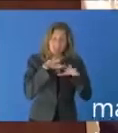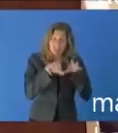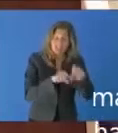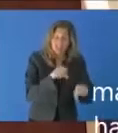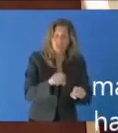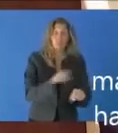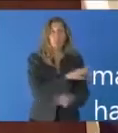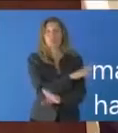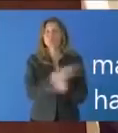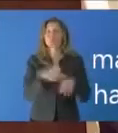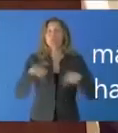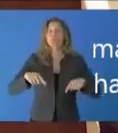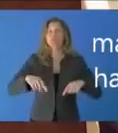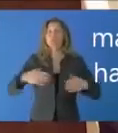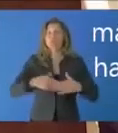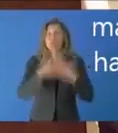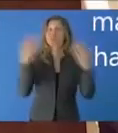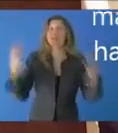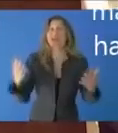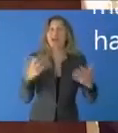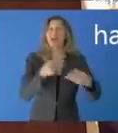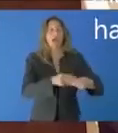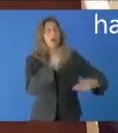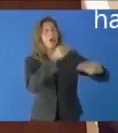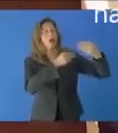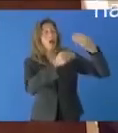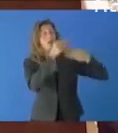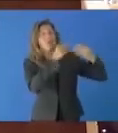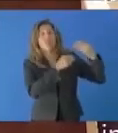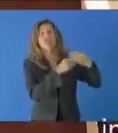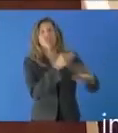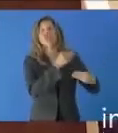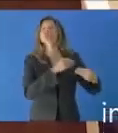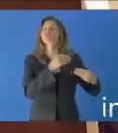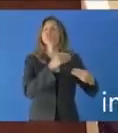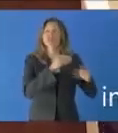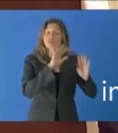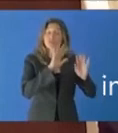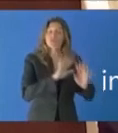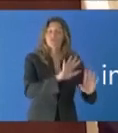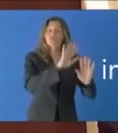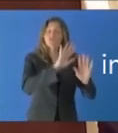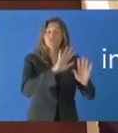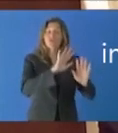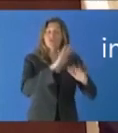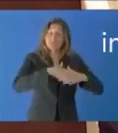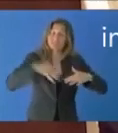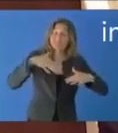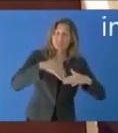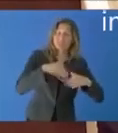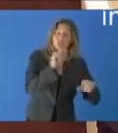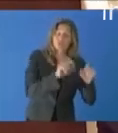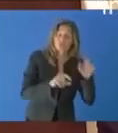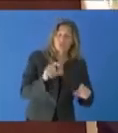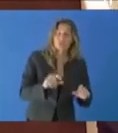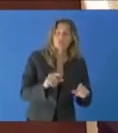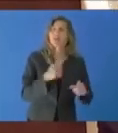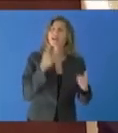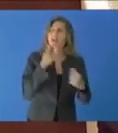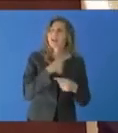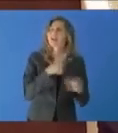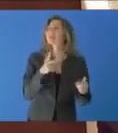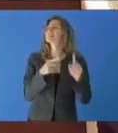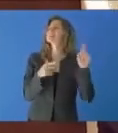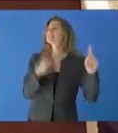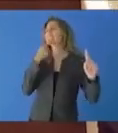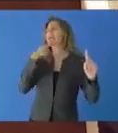victimes, poursuivant la destruction jusqu'à ce jour du patrimoine des civilisations autochtones plurimillénaires et prétendant à qui veut bien l